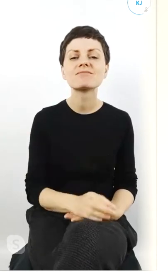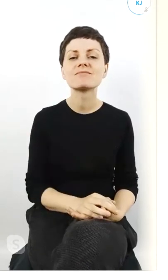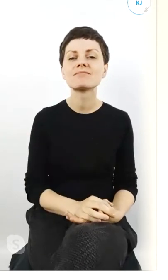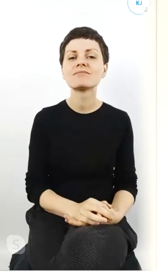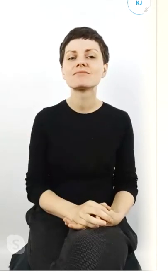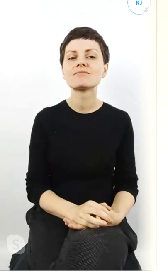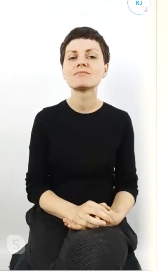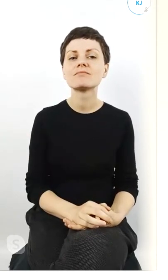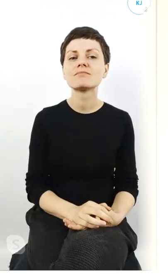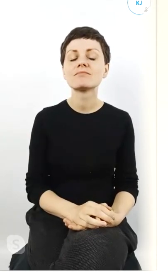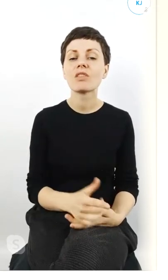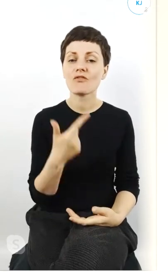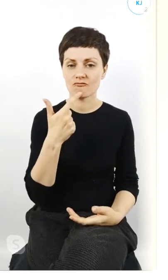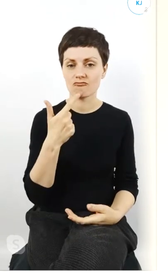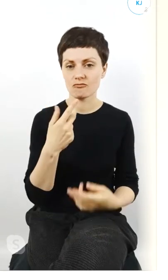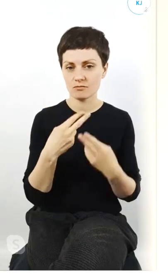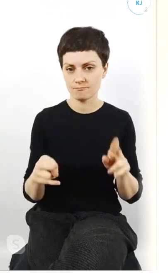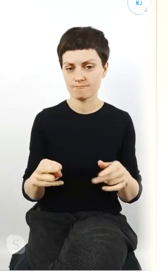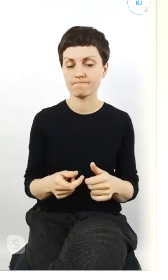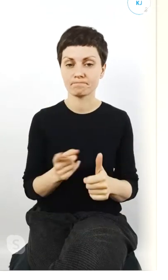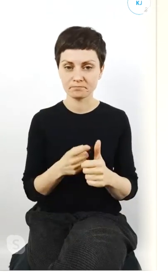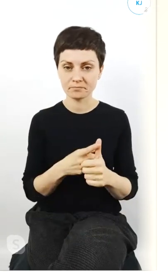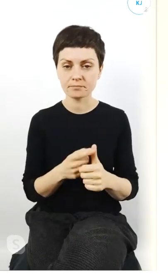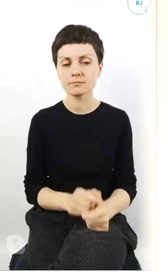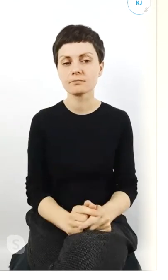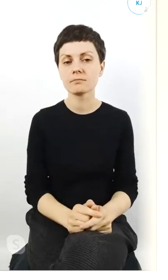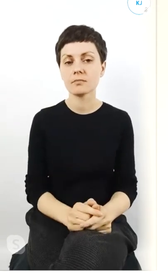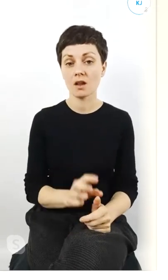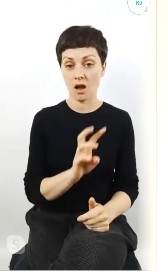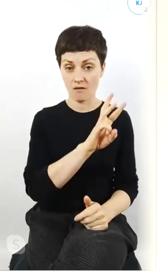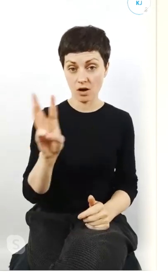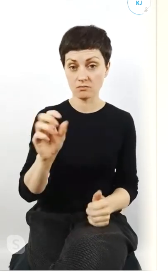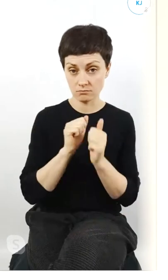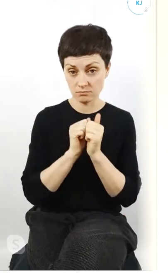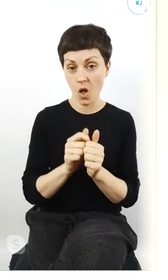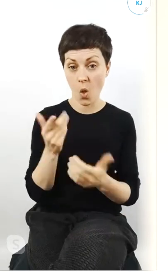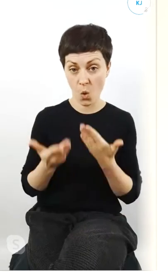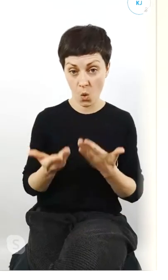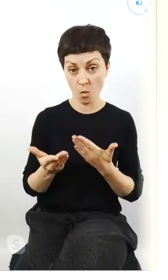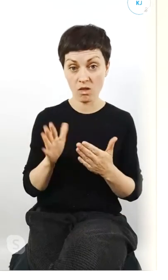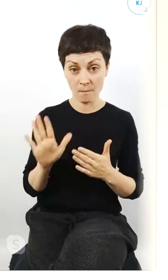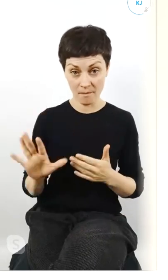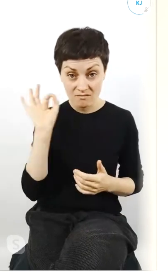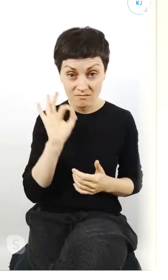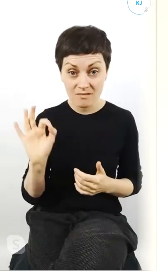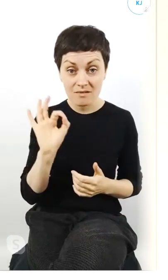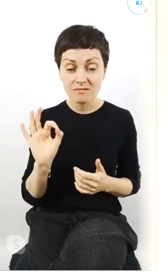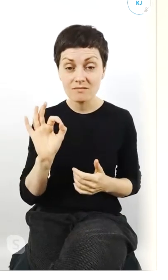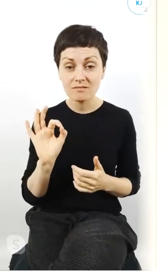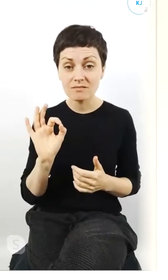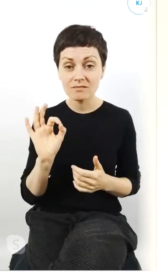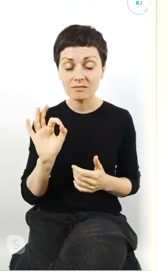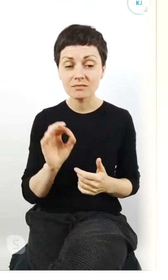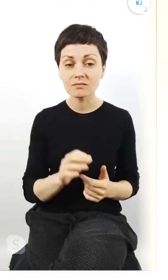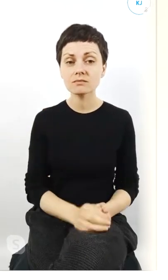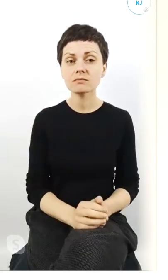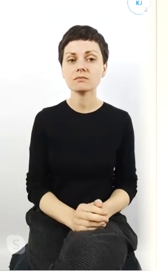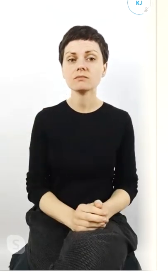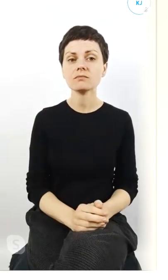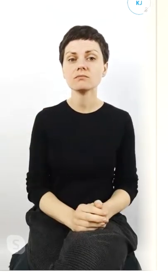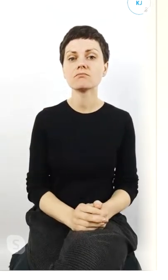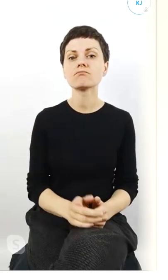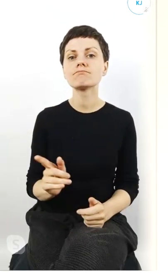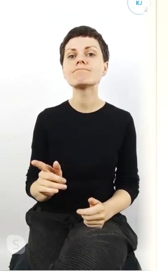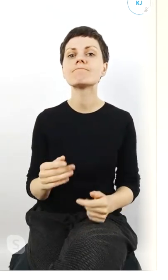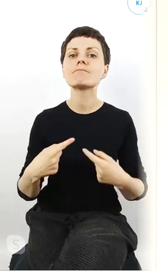dzięki po pierwsze czy czy waszym zdaniem Lublin ma potencjał pełnienia